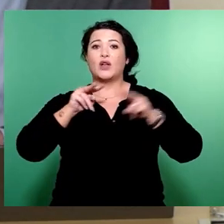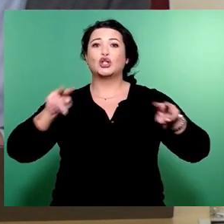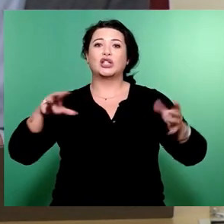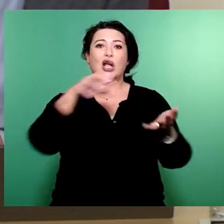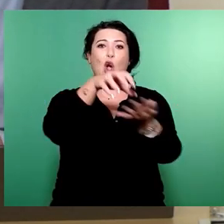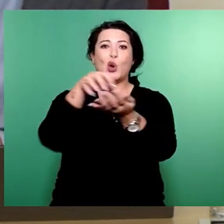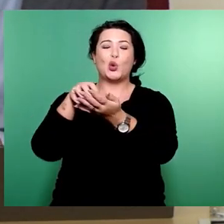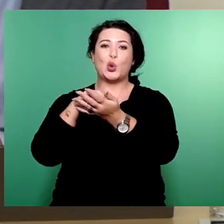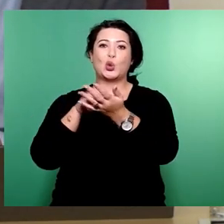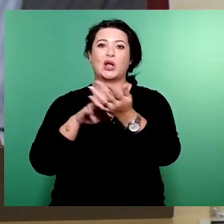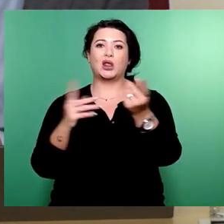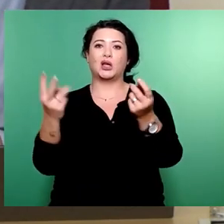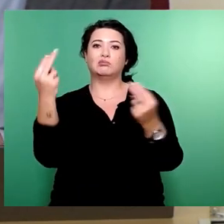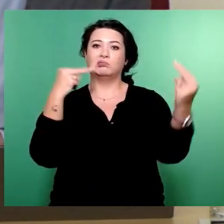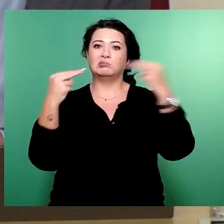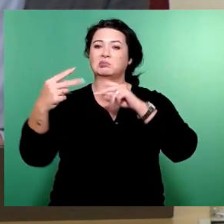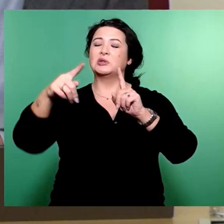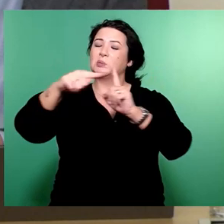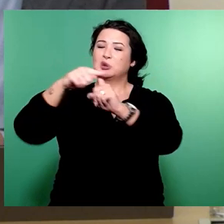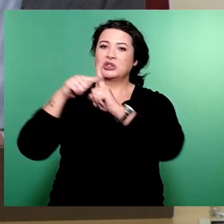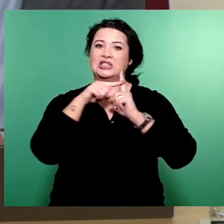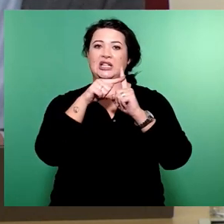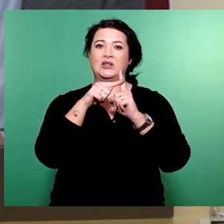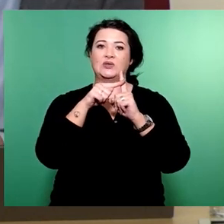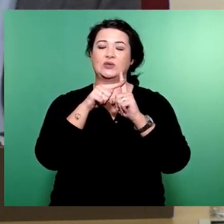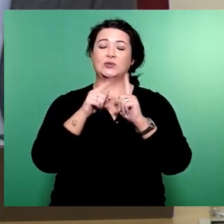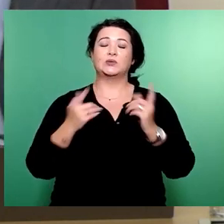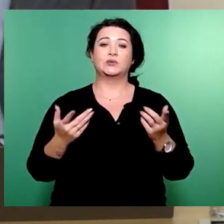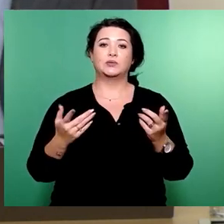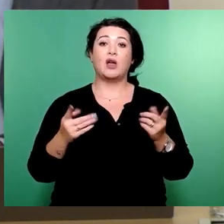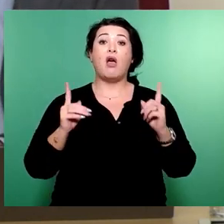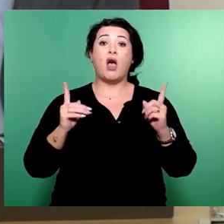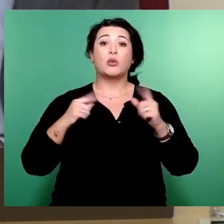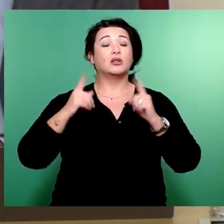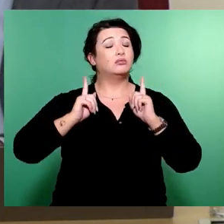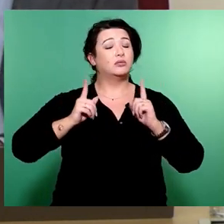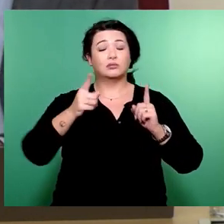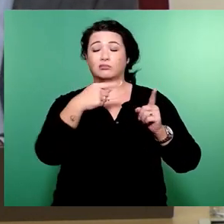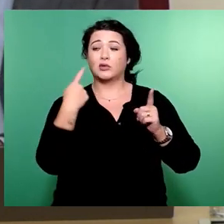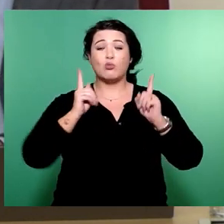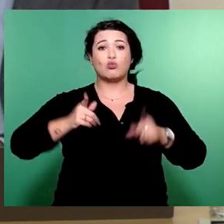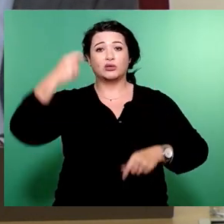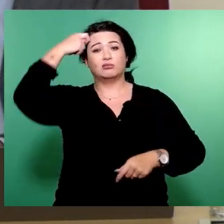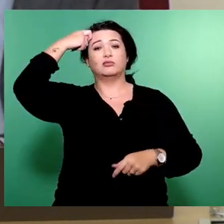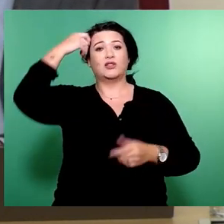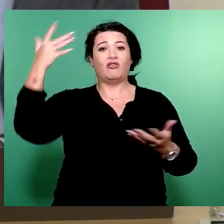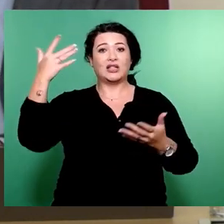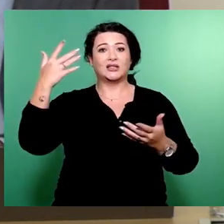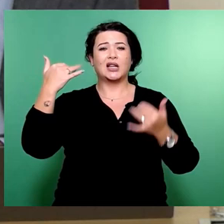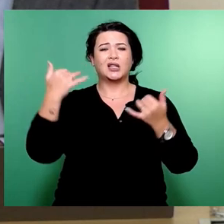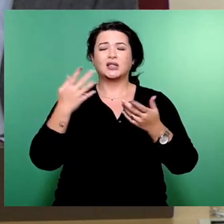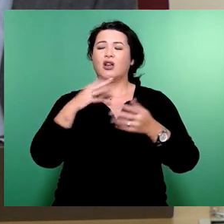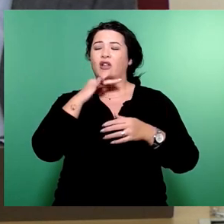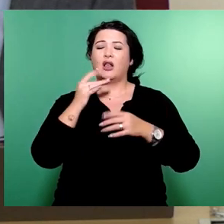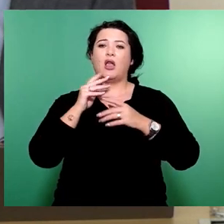Eines sollten wir dabei nicht vergessen, dass wir weiterhin große Millionenbeträge in die Schulen, in die städtische Infrastruktur